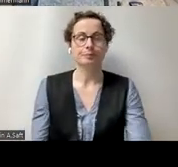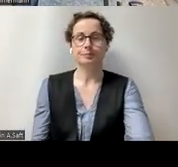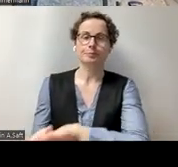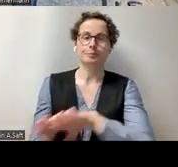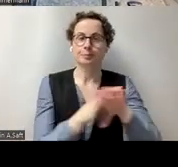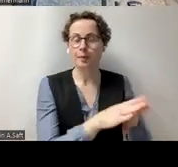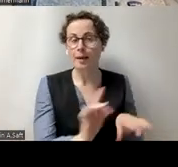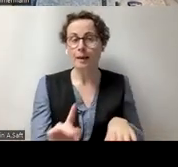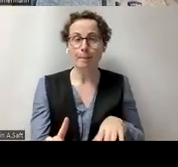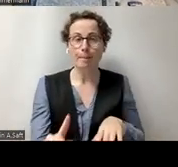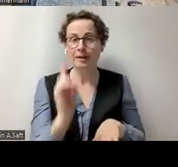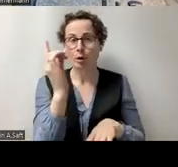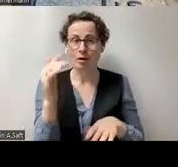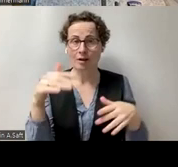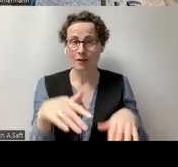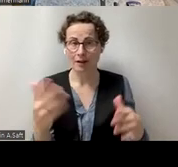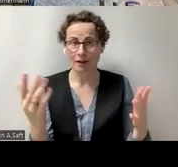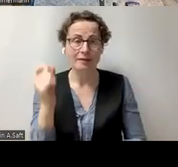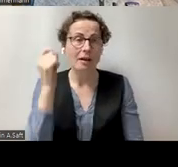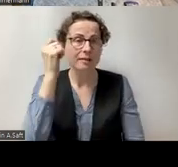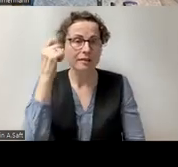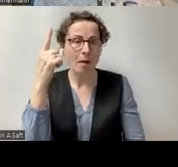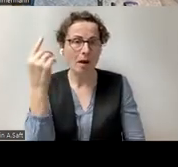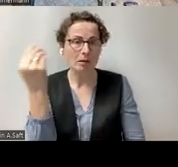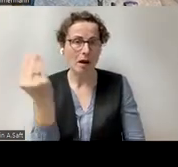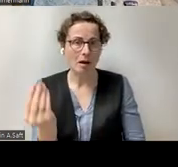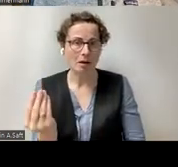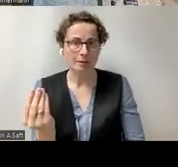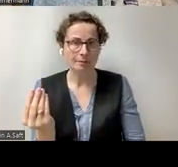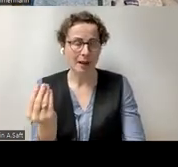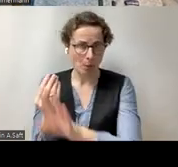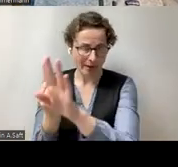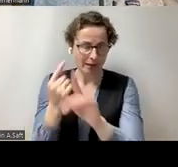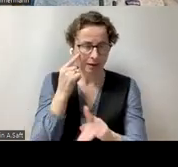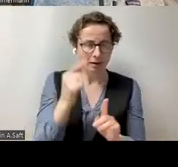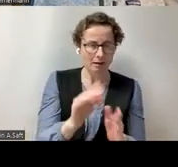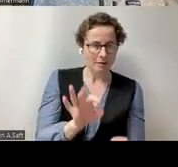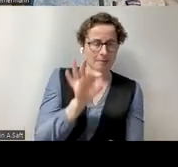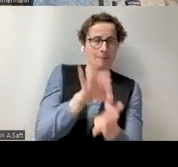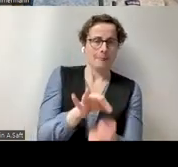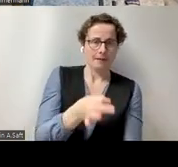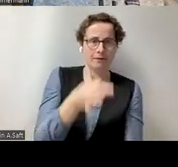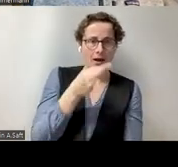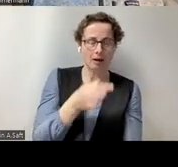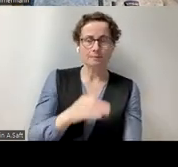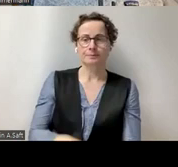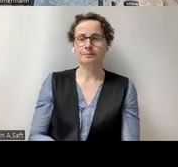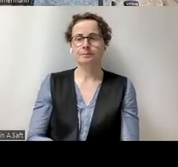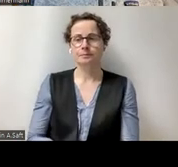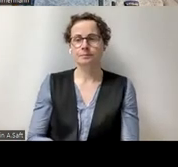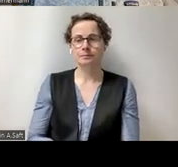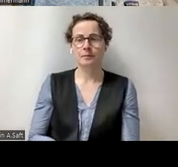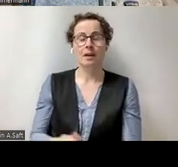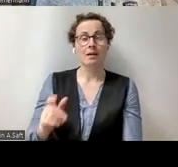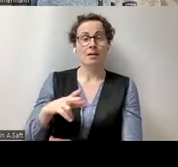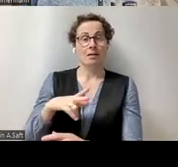Smart Arts. Ich sehe gerade noch eine Frage. empfiehlt es sich bei langen Beschreibungen, diese in die Notizen zu